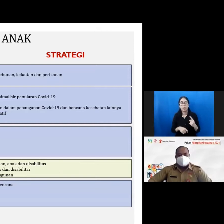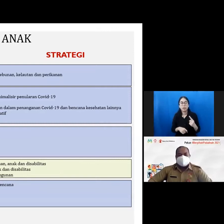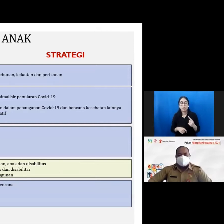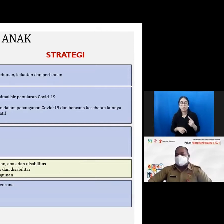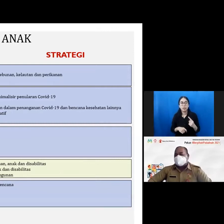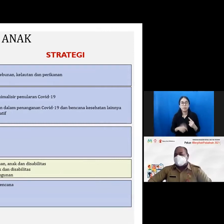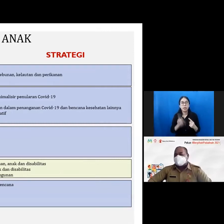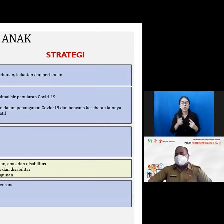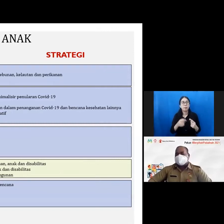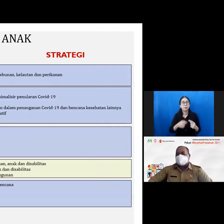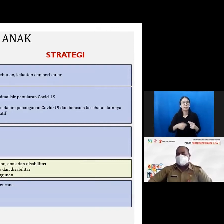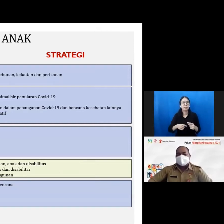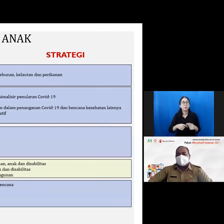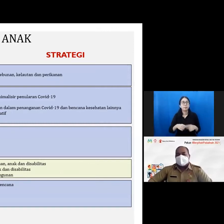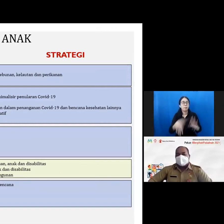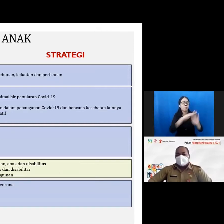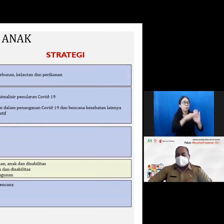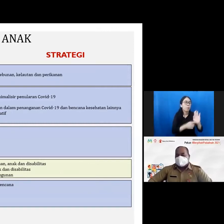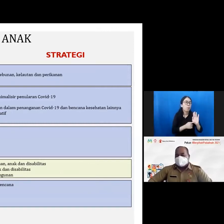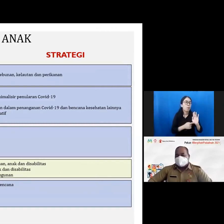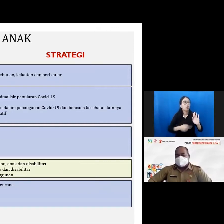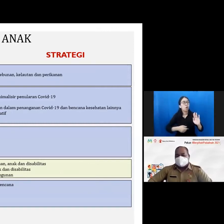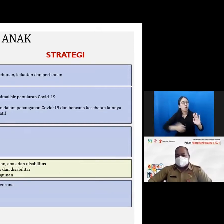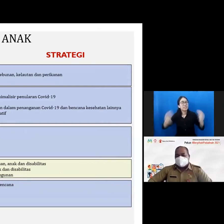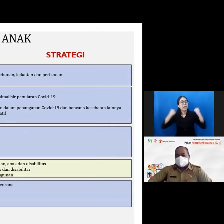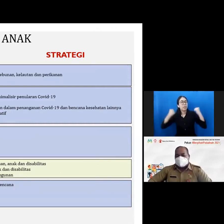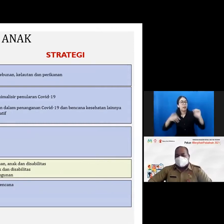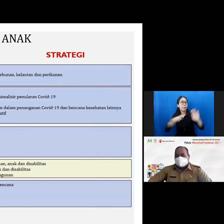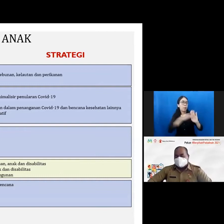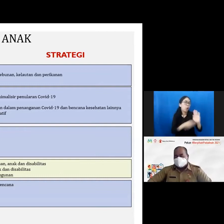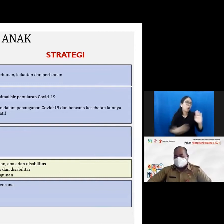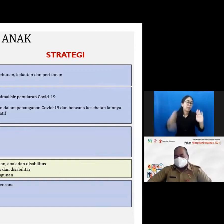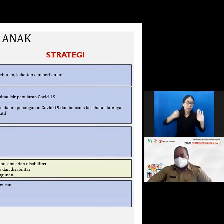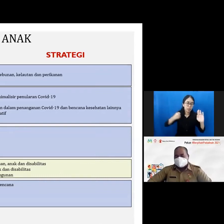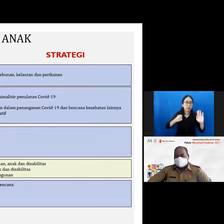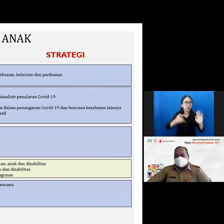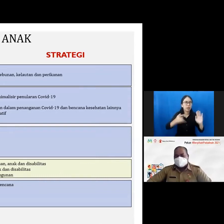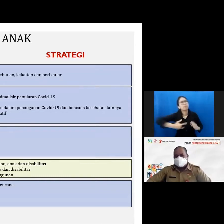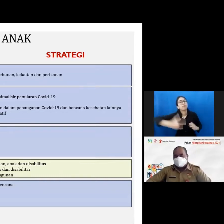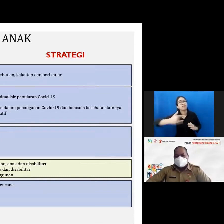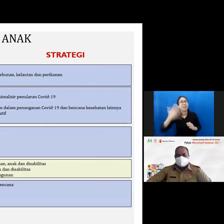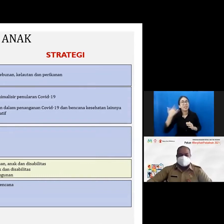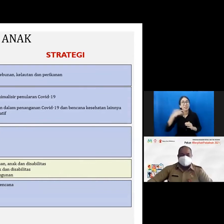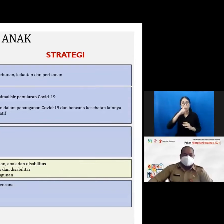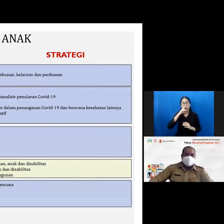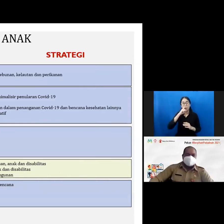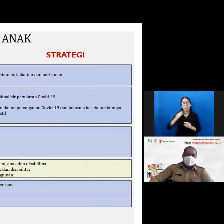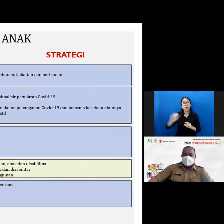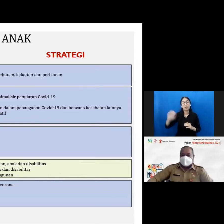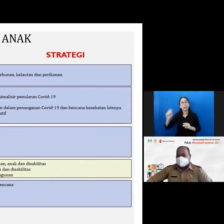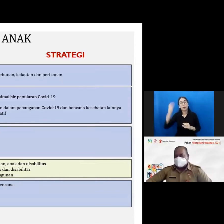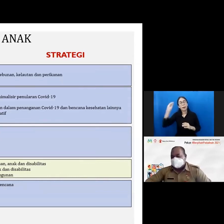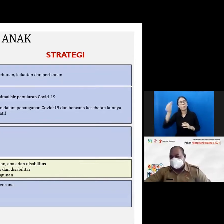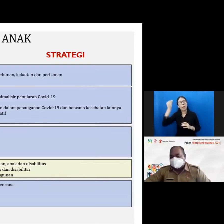protokol kesehatan secara konsisten ya saya kira tadi Bapak Kadis Kesehatan bicara banyak tentang